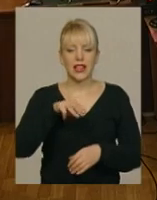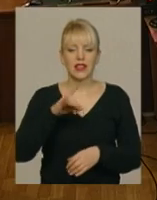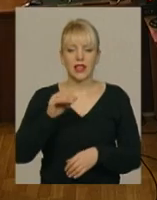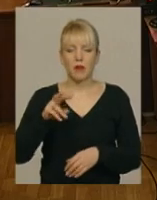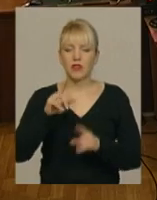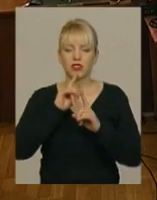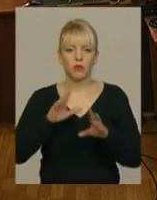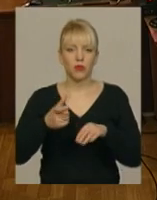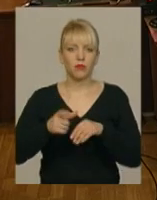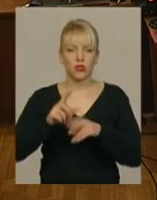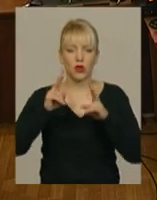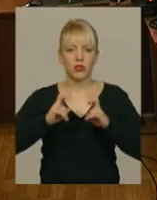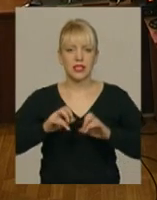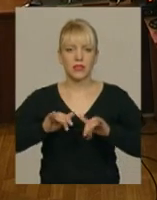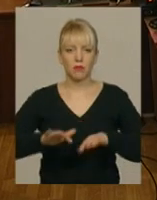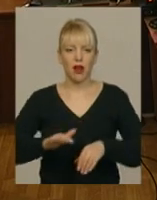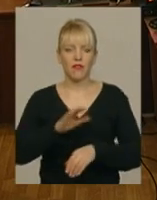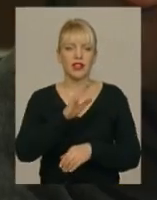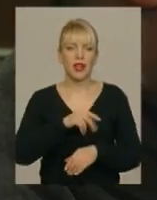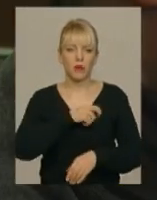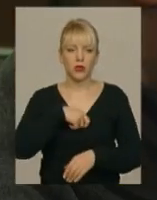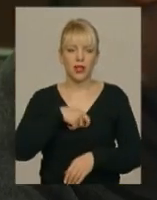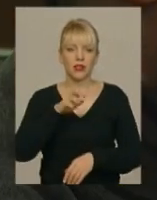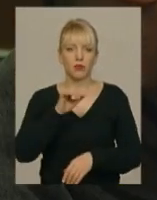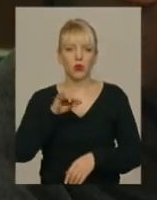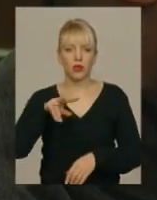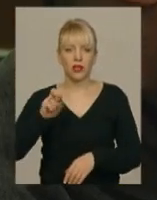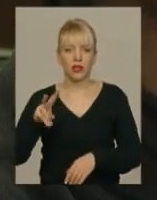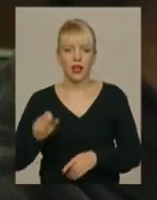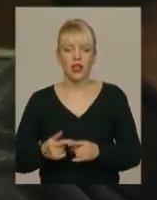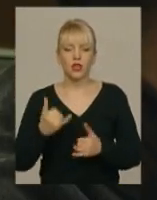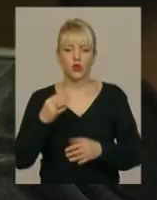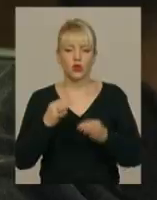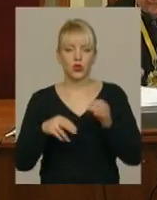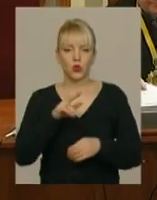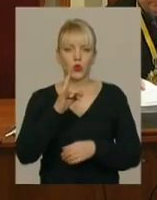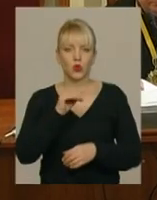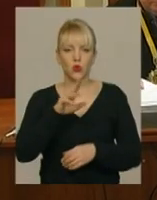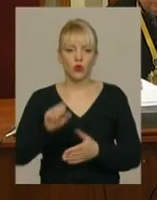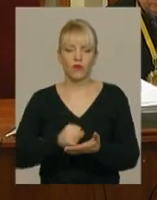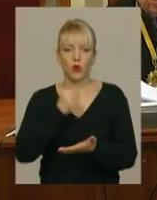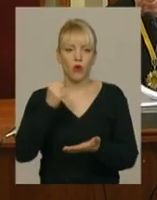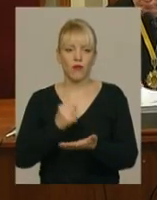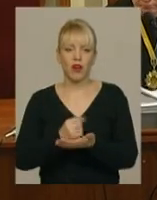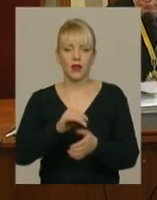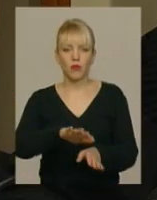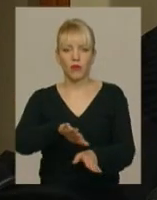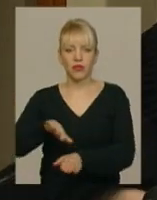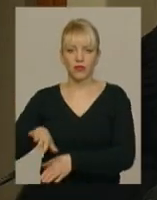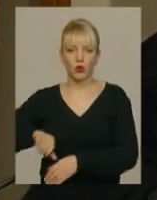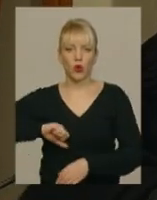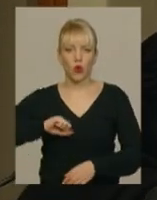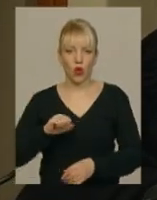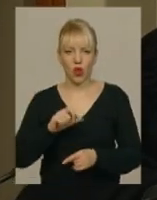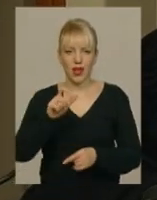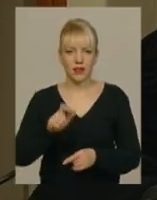більше не розглядатиме справу депутата Віктора Бурлика. Сьогодні суддя Світлана Дручкова винесла ухвалу про відвід колеги. Підставою для